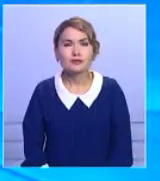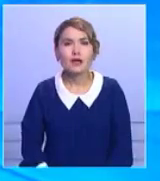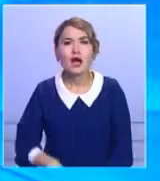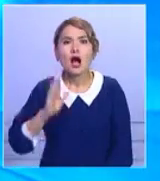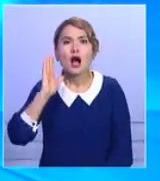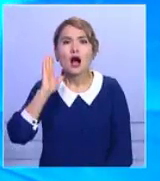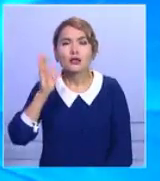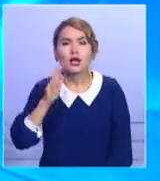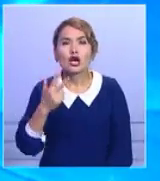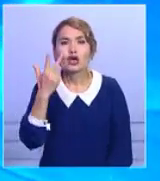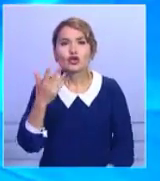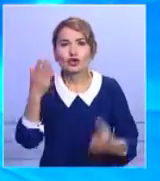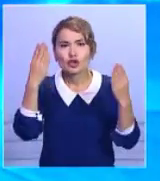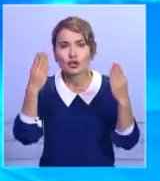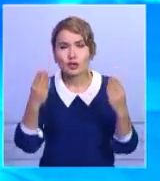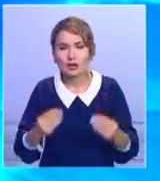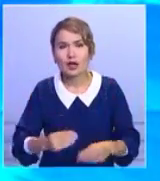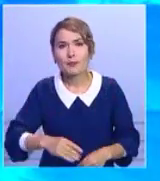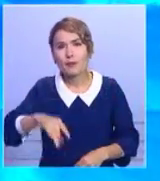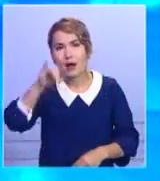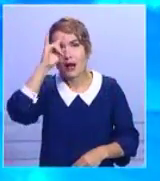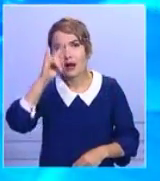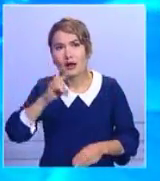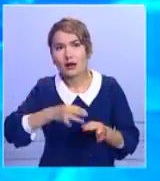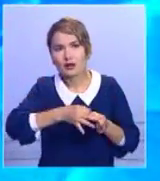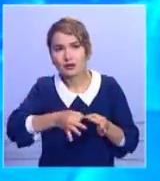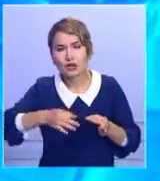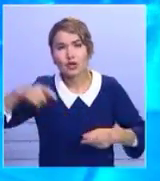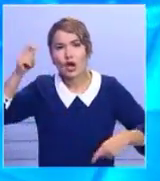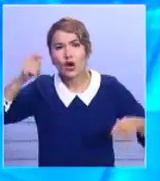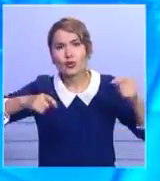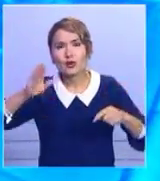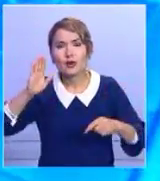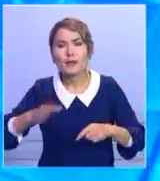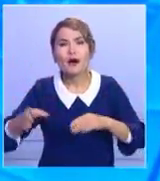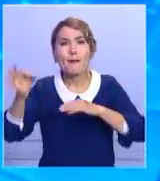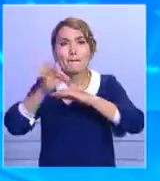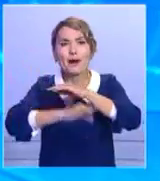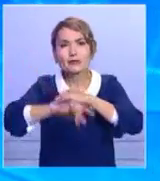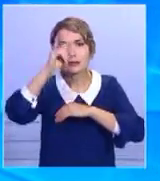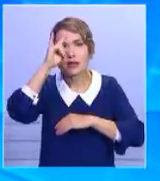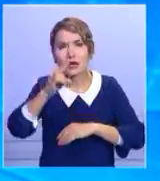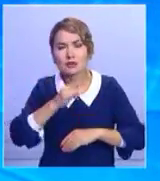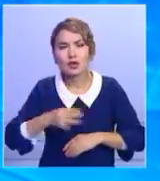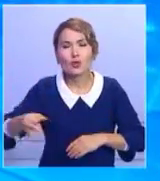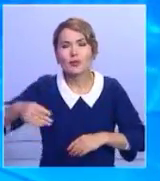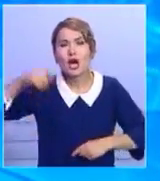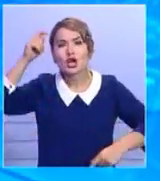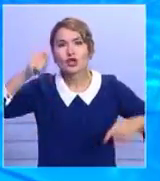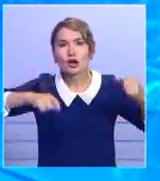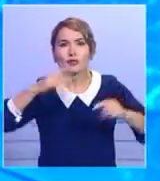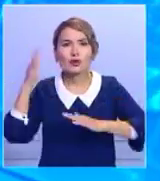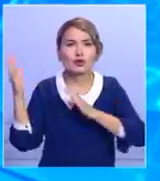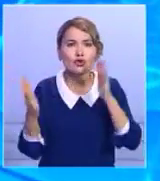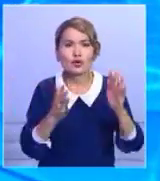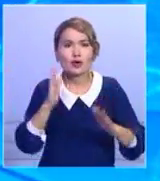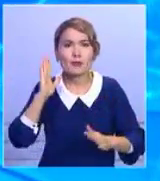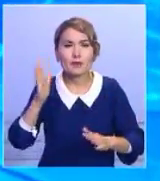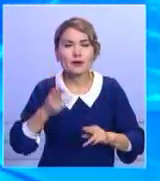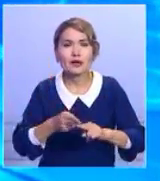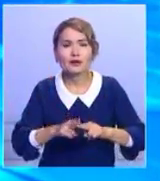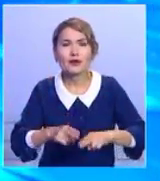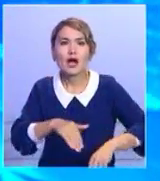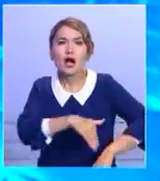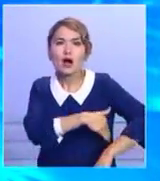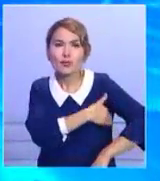Алдағы үш күнде еліміздің басын бөлігінде күн райы жауын шашынды болады. Батыс Қазақстанның кей жерлерінде жаңбыр жауып желдің қарқыны күшеді. Дегенмен